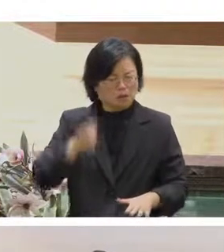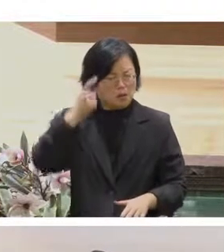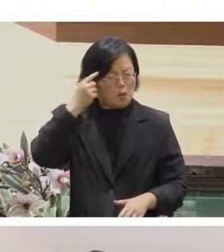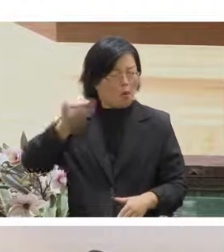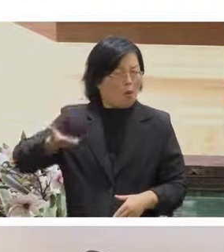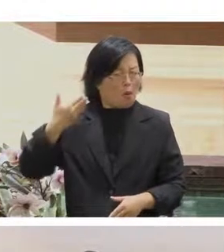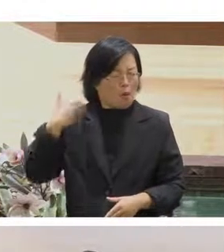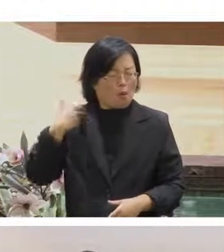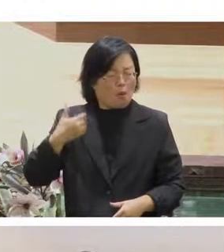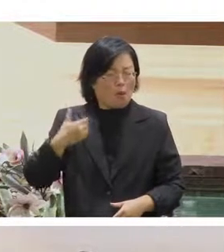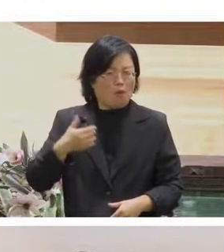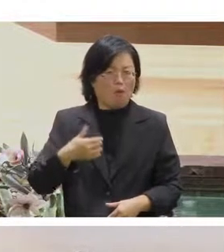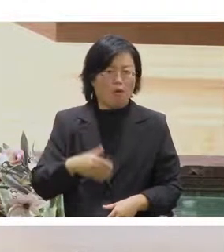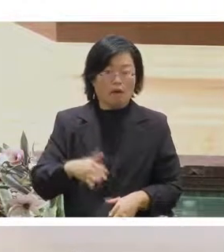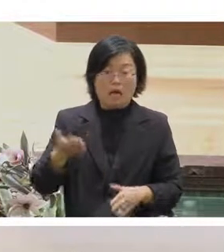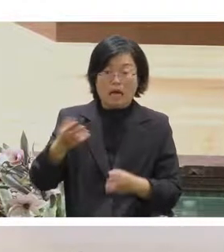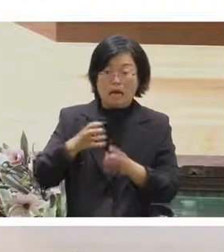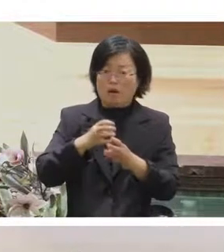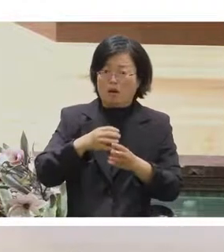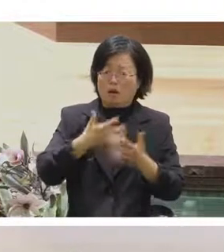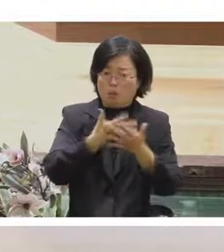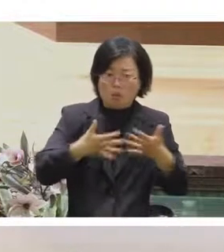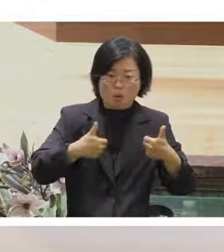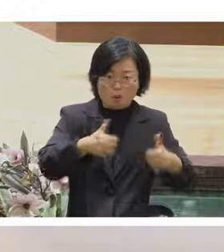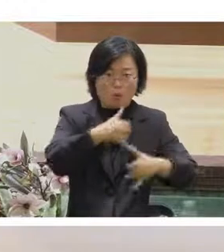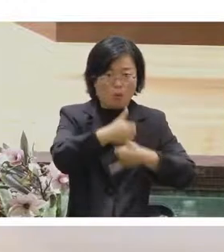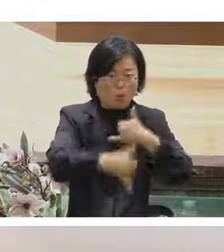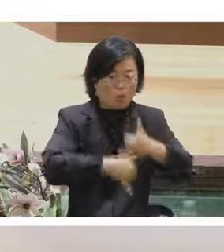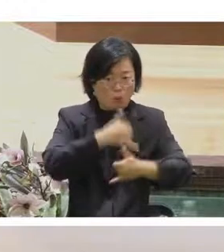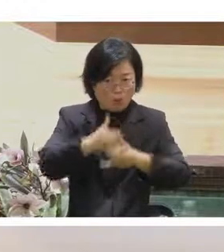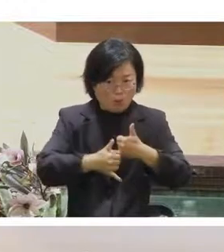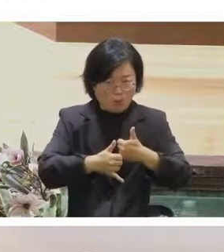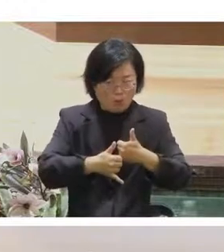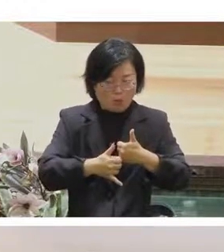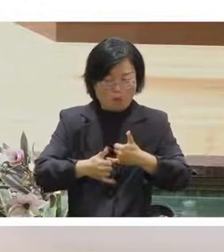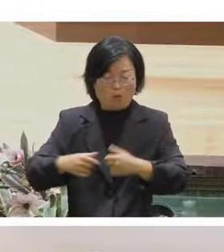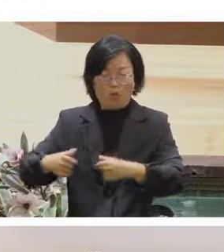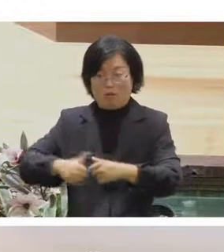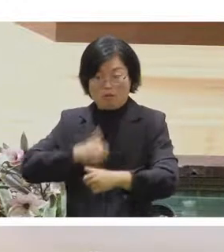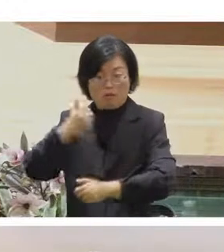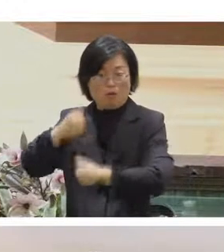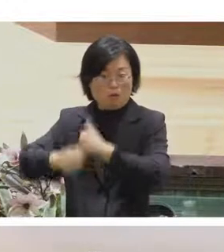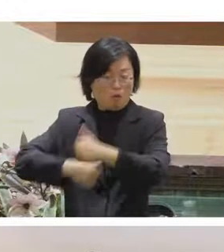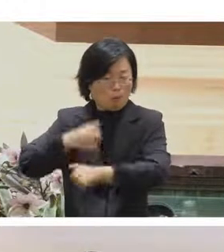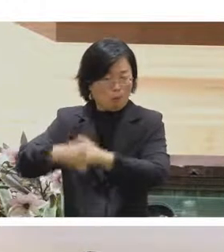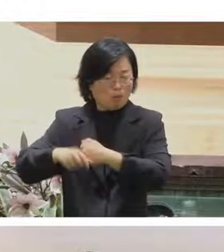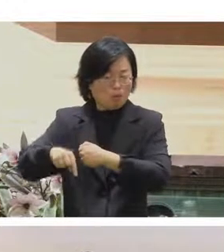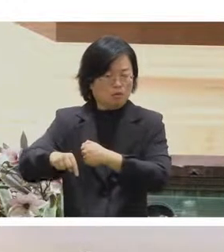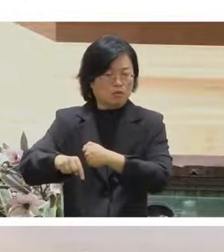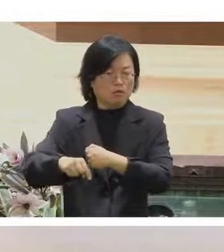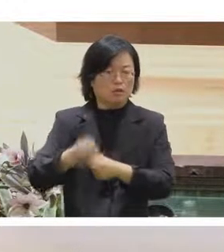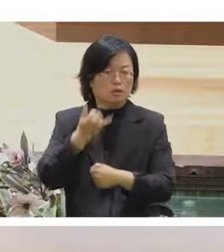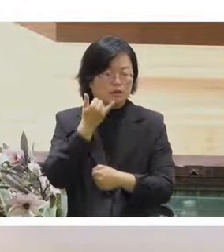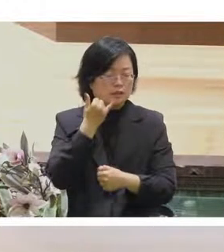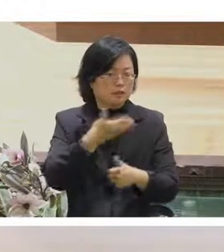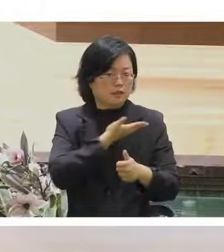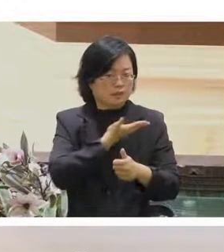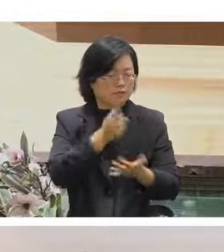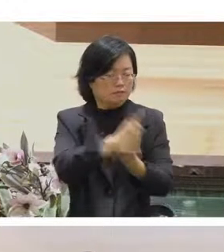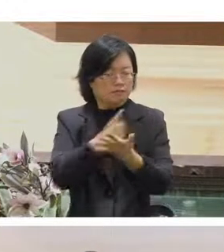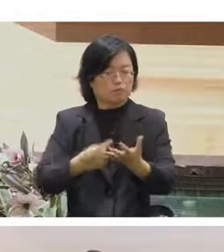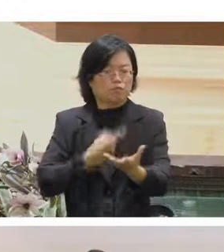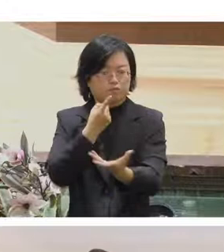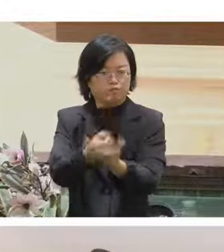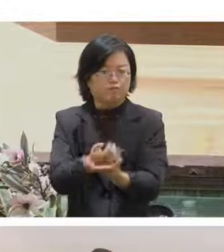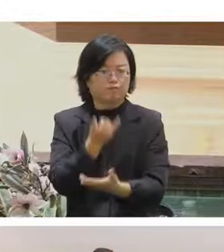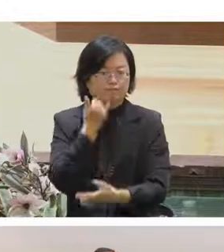整個線上線下的活動其實是會讓線上的參與者經常是難以深度的參與這樣那這一次